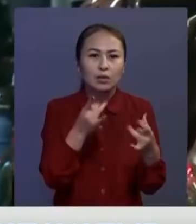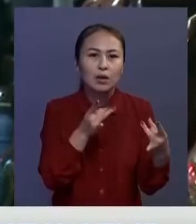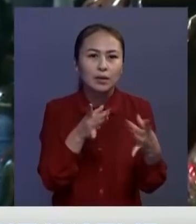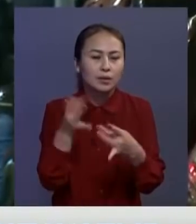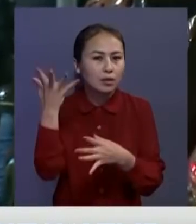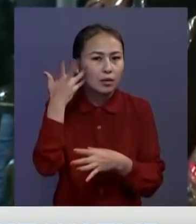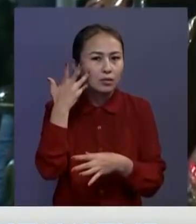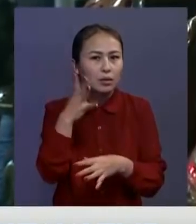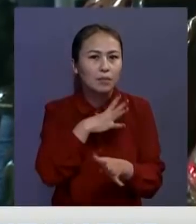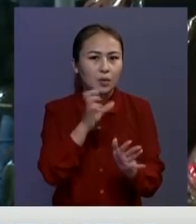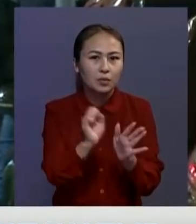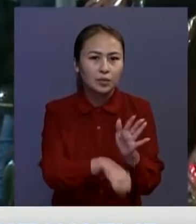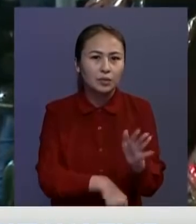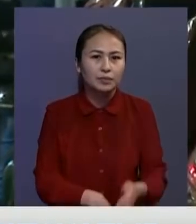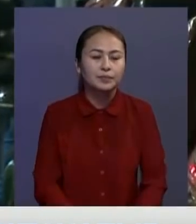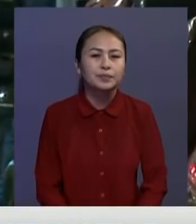қақтығыз кезінде оққашқан.